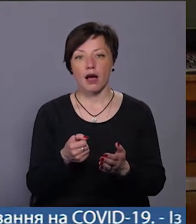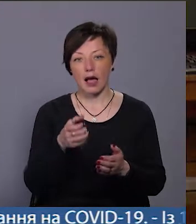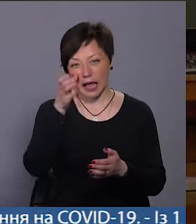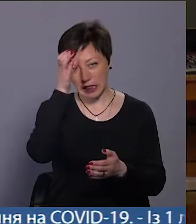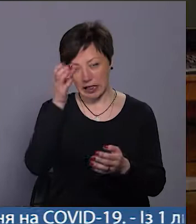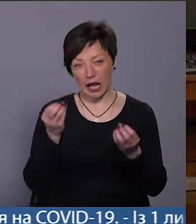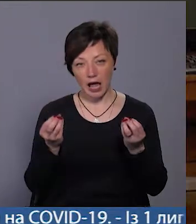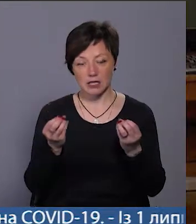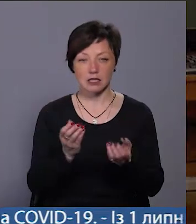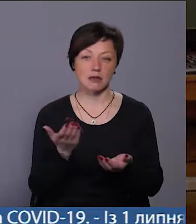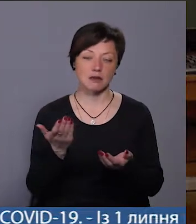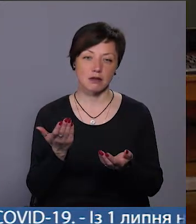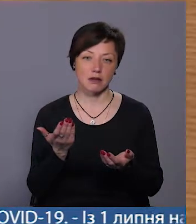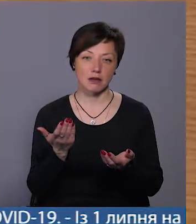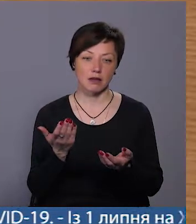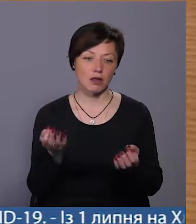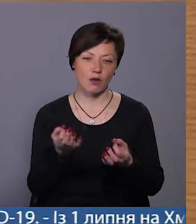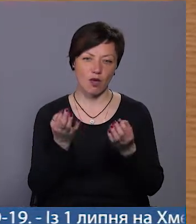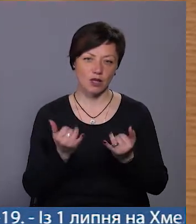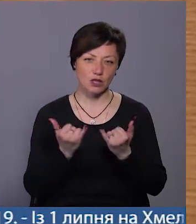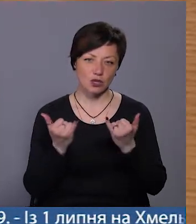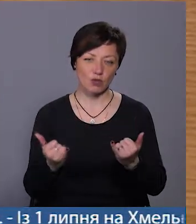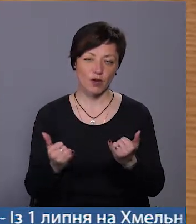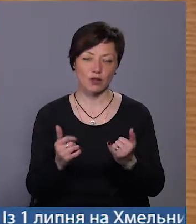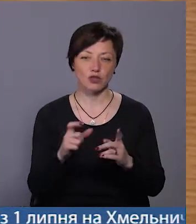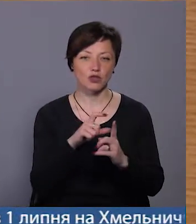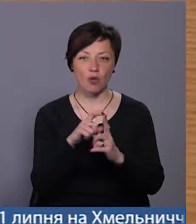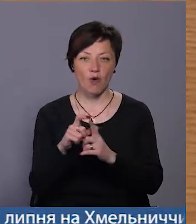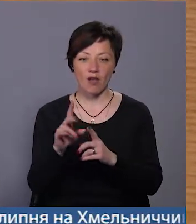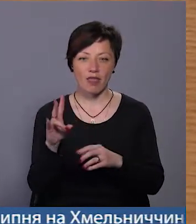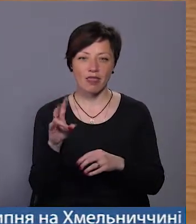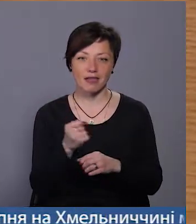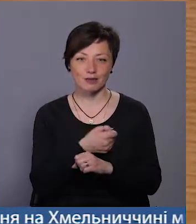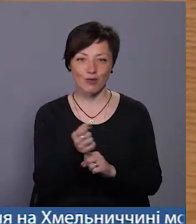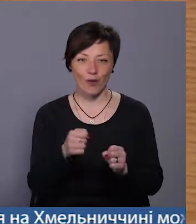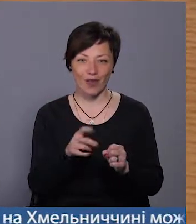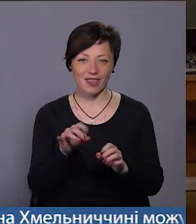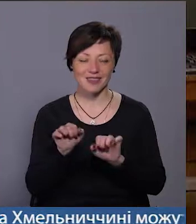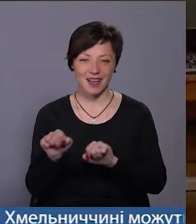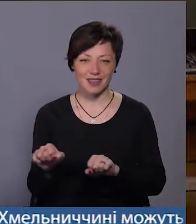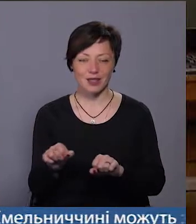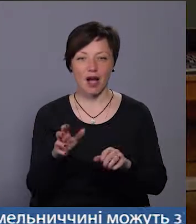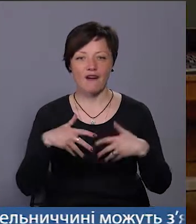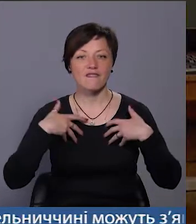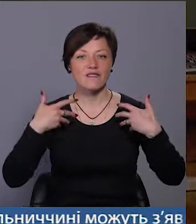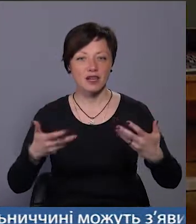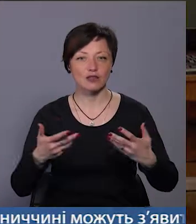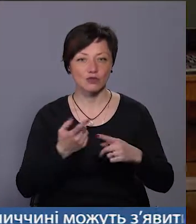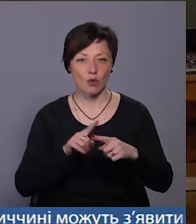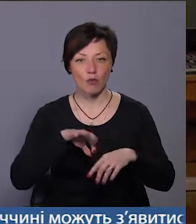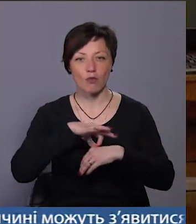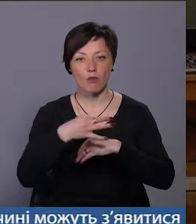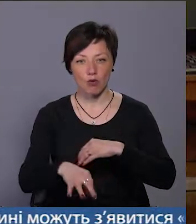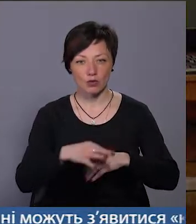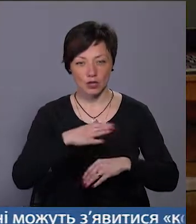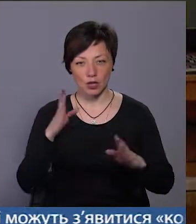мало коли шанувалася. Слово в нього було не зброєю і навіть не захистом, а вираженням отого болю за